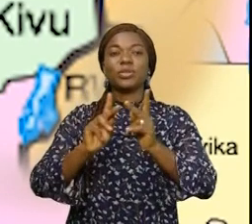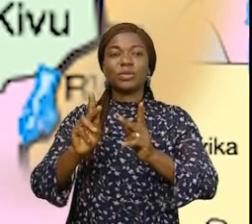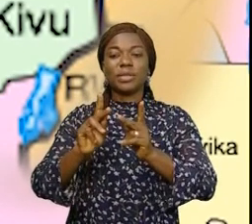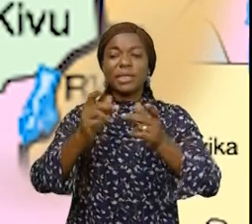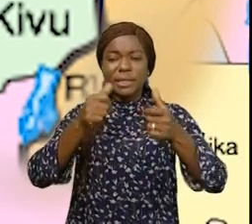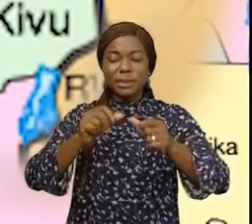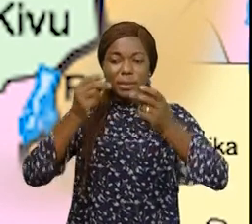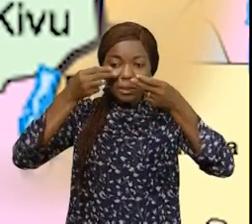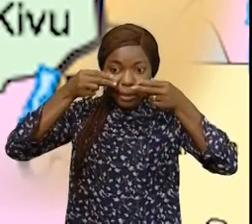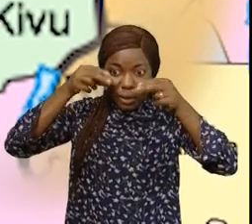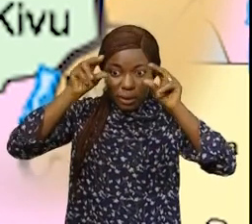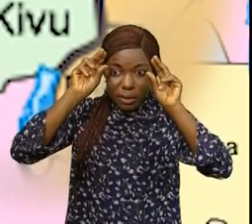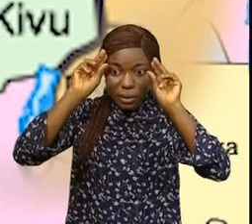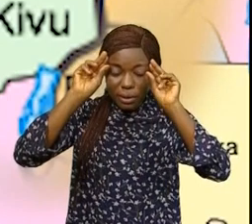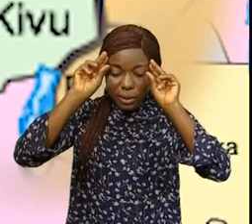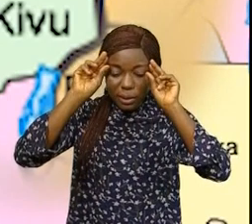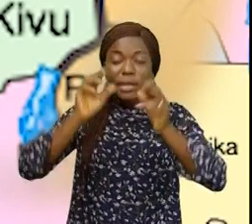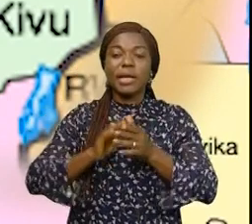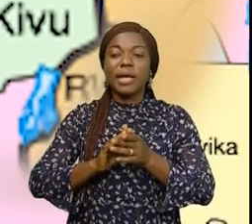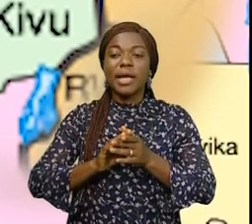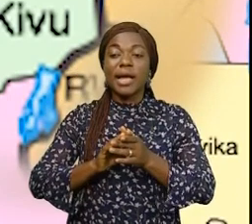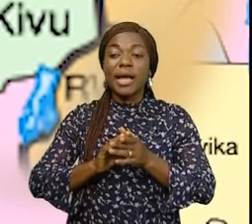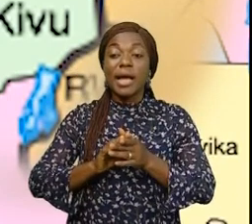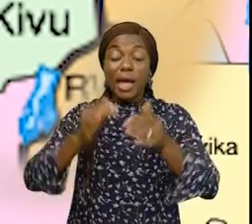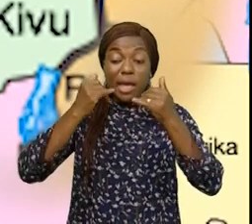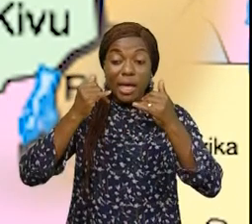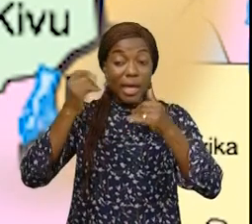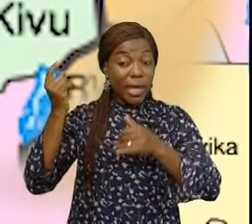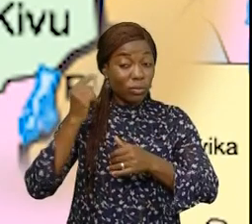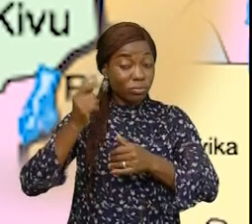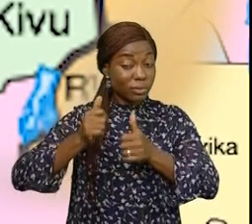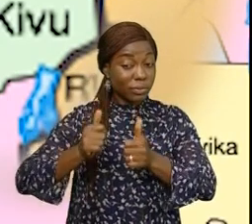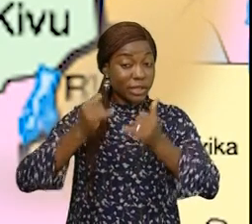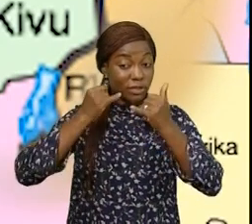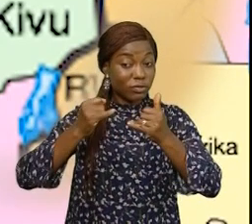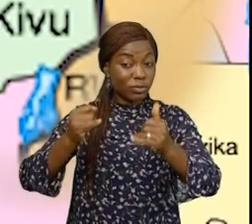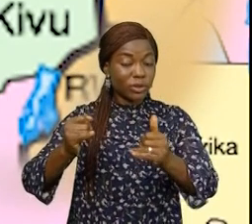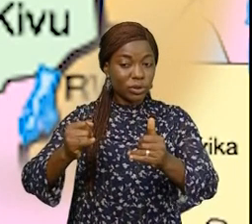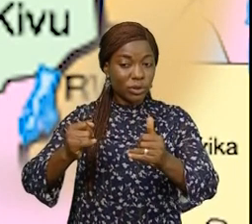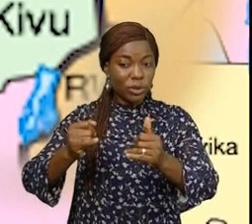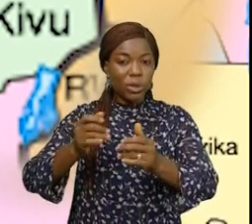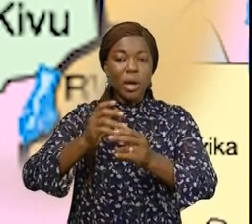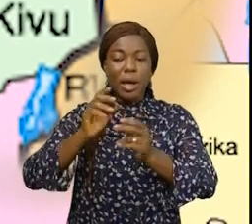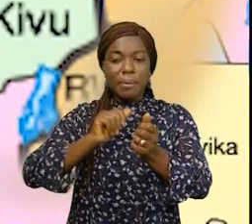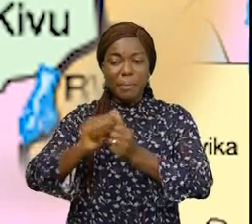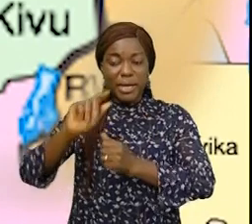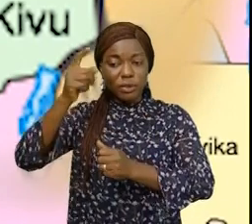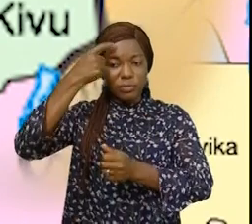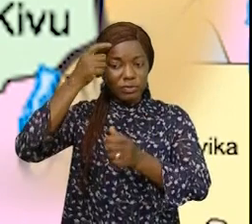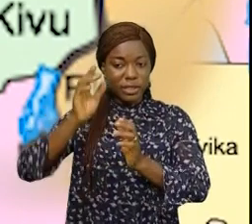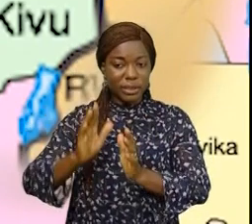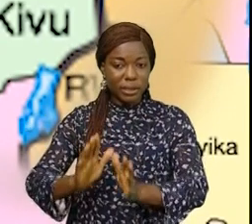rester vigilante et à l'écoute des informations transmises par les autorités compétentes étant donné que